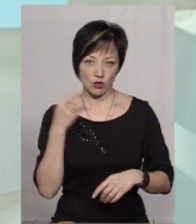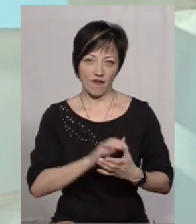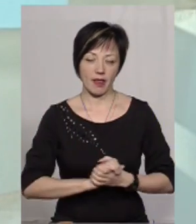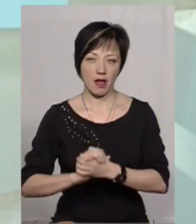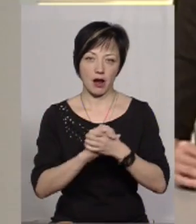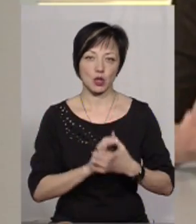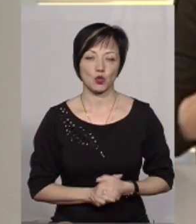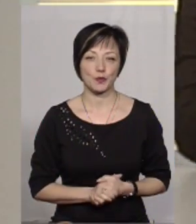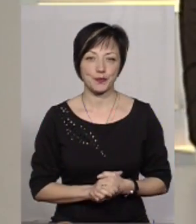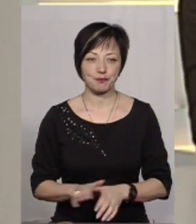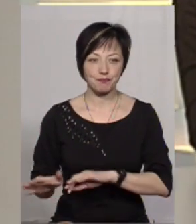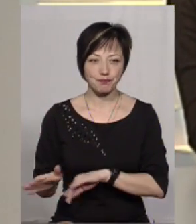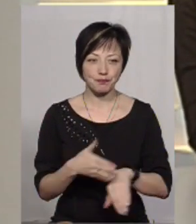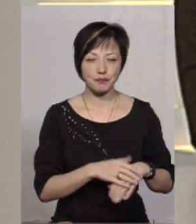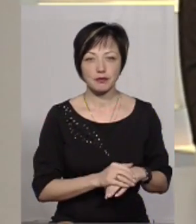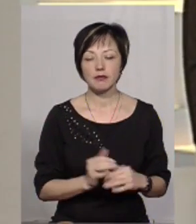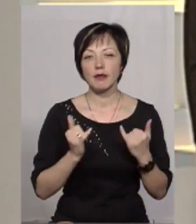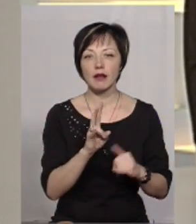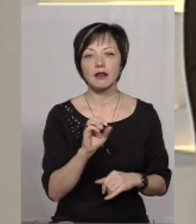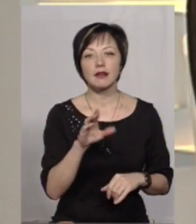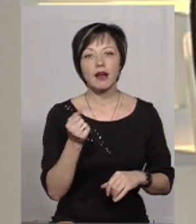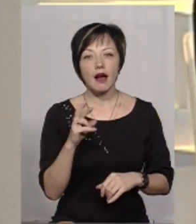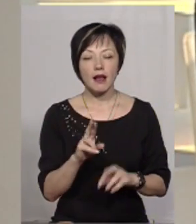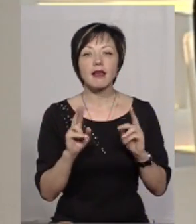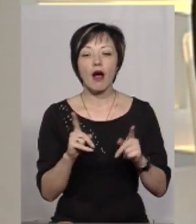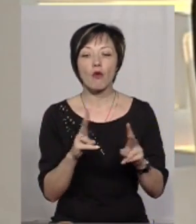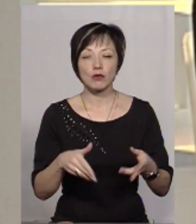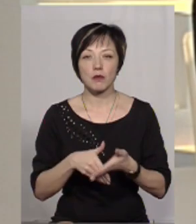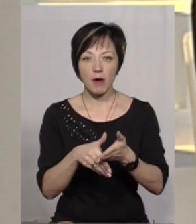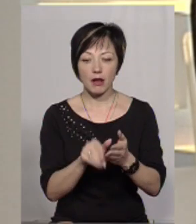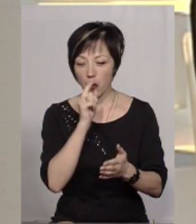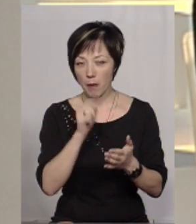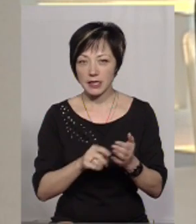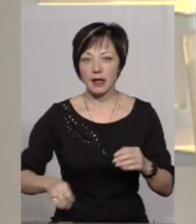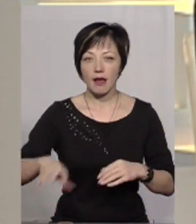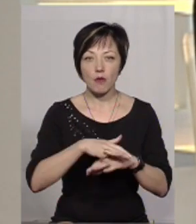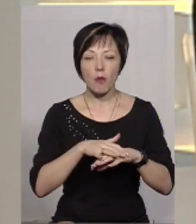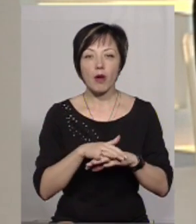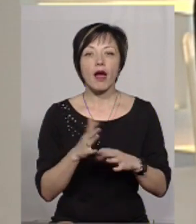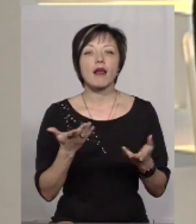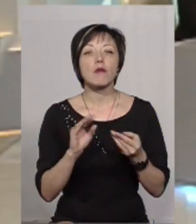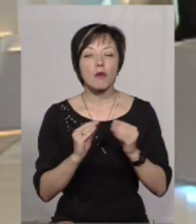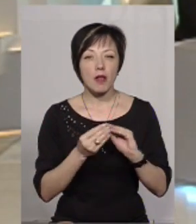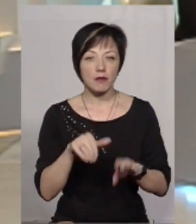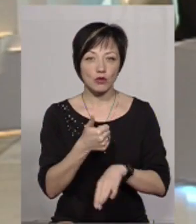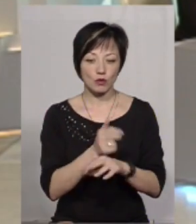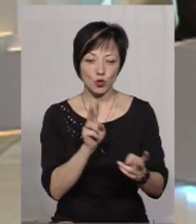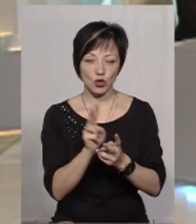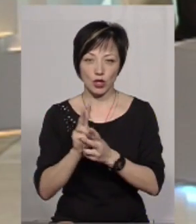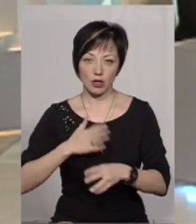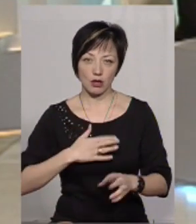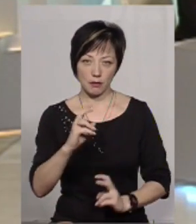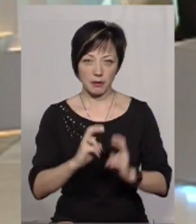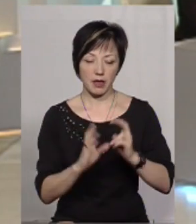саму Російську Федерацію. Пані Наталія, кого і як ви водите на європейські ринки і з якими проблемами в основному бачите, що стикаються